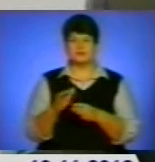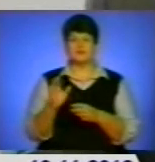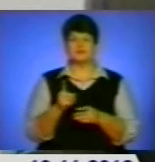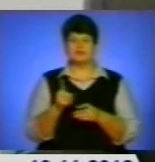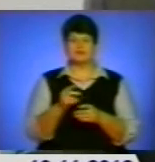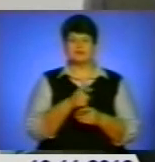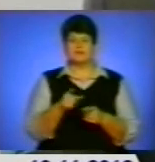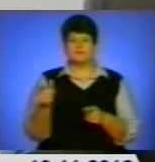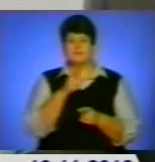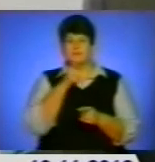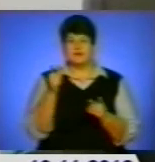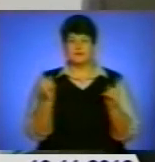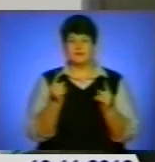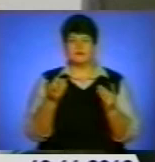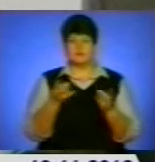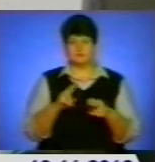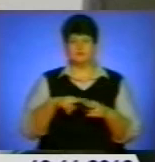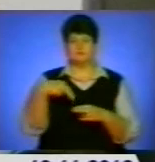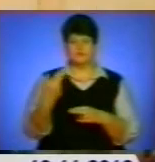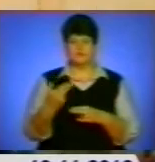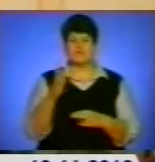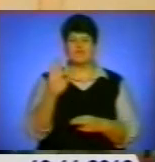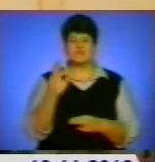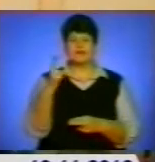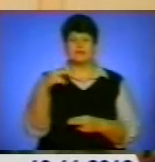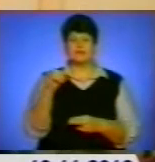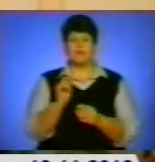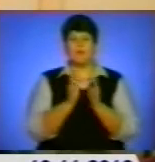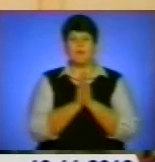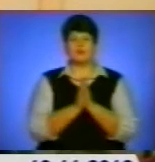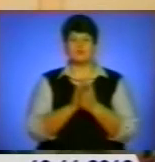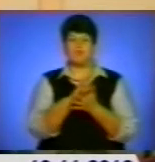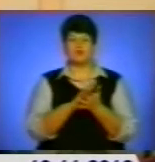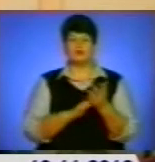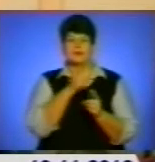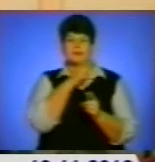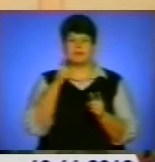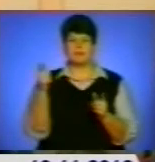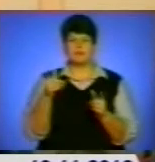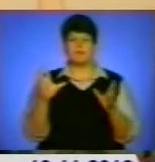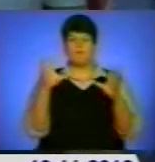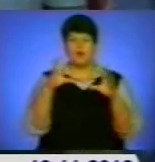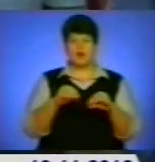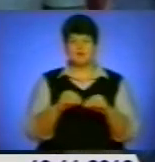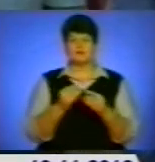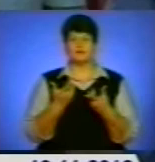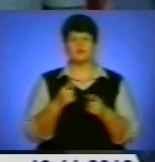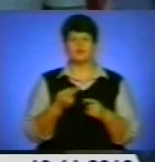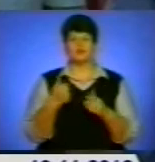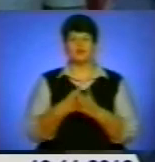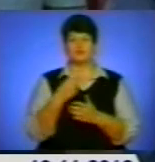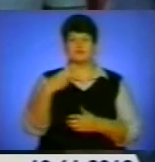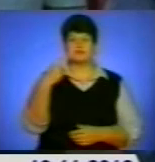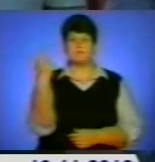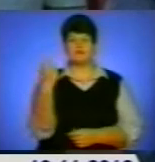за нетривалий час повертати. Василь Дідух просить продовжити терміни погашення короткотермінових кредитів до 21 грудня.